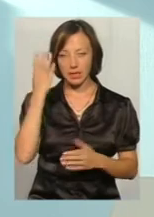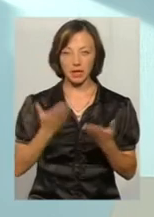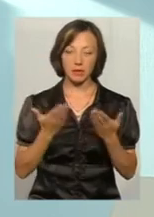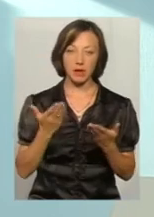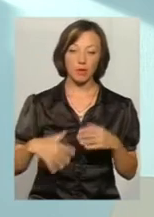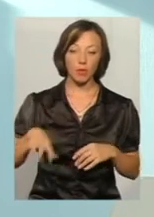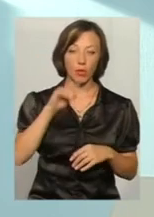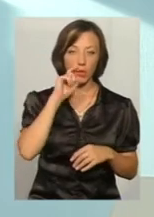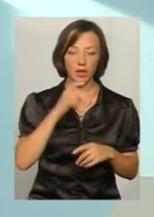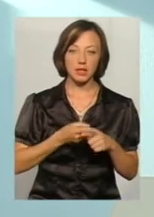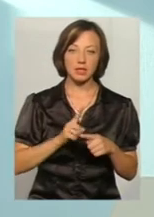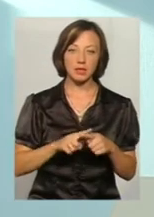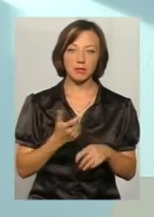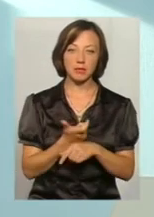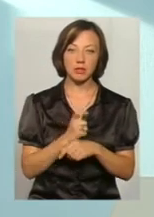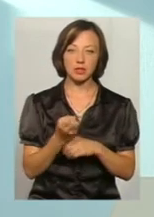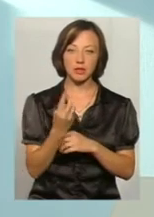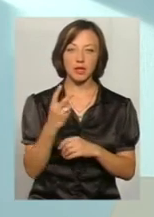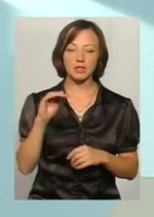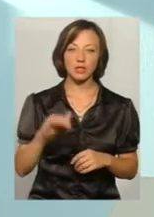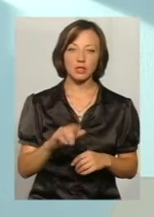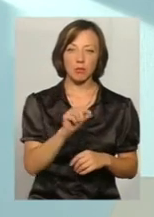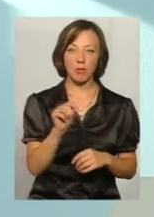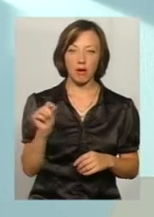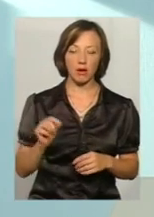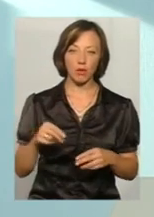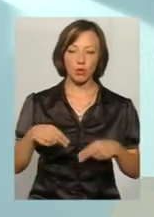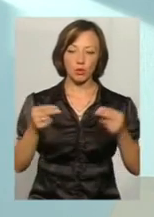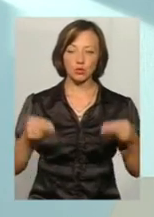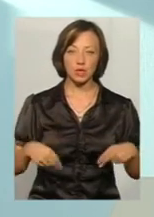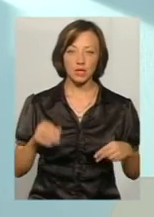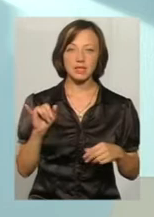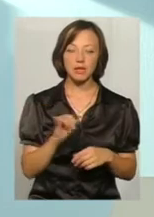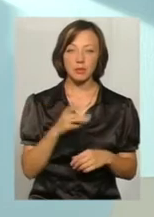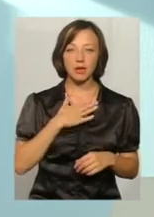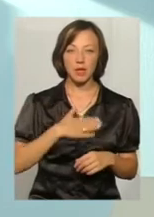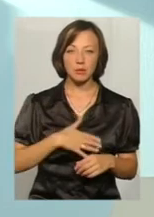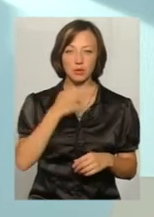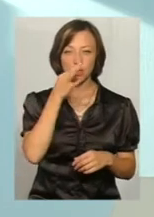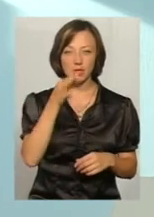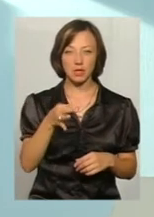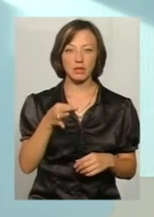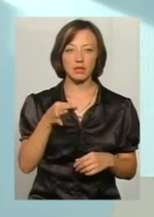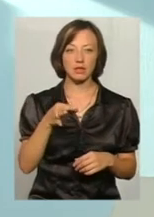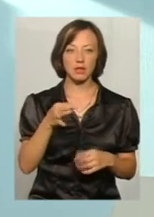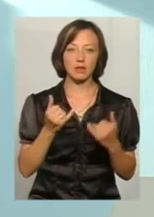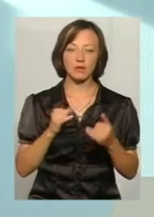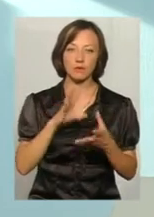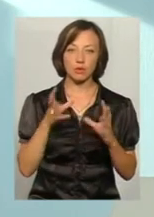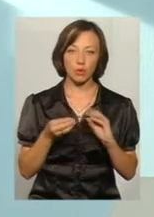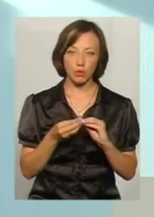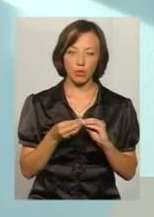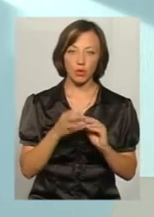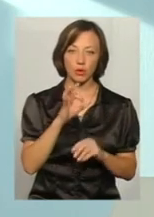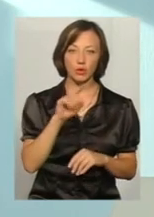брати по Україні, то це вже більше 12 тисяч пар одружилися. І що приємно відмітити, всього, скажімо,